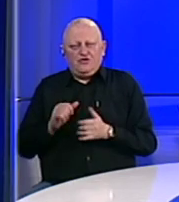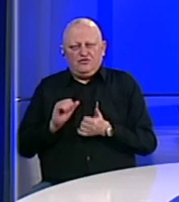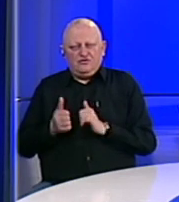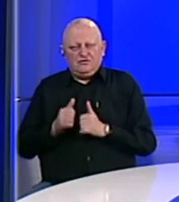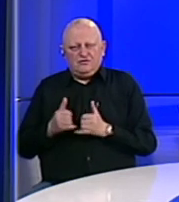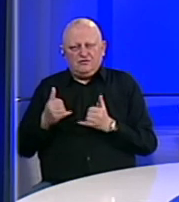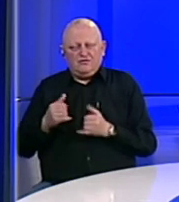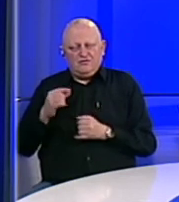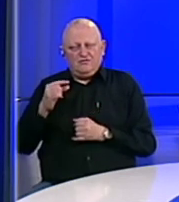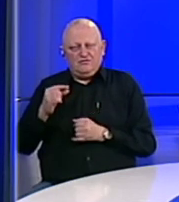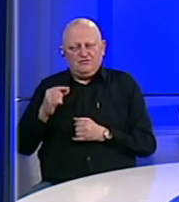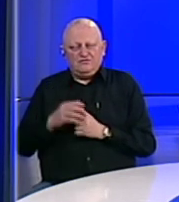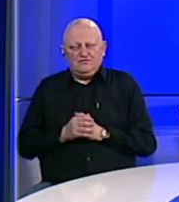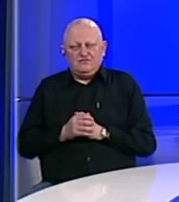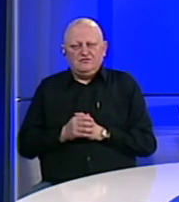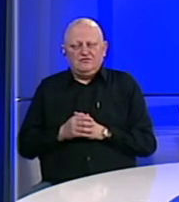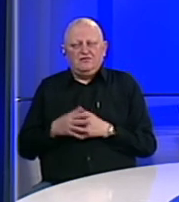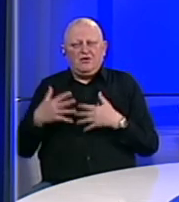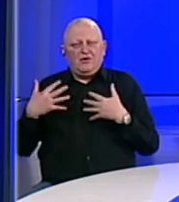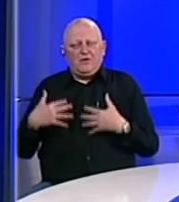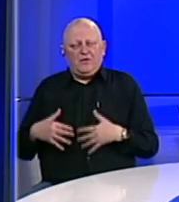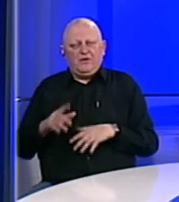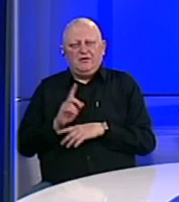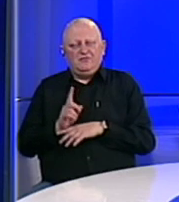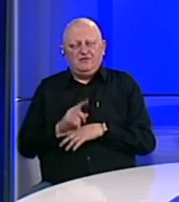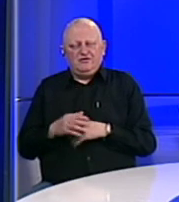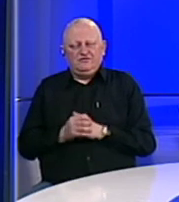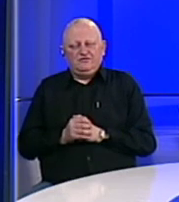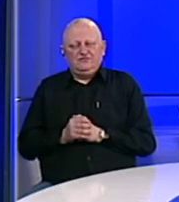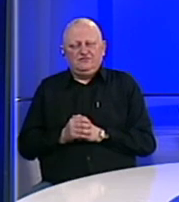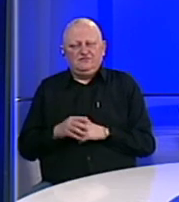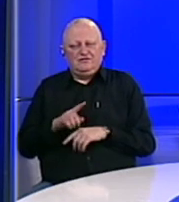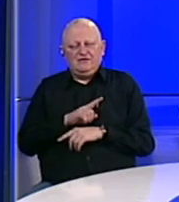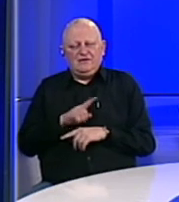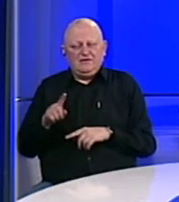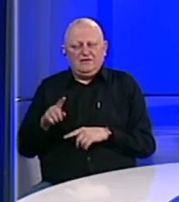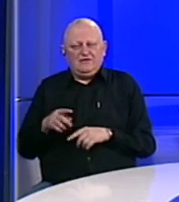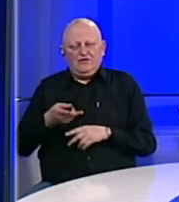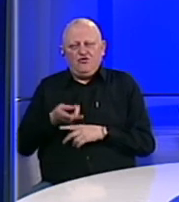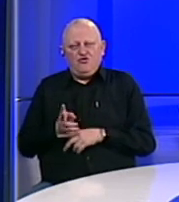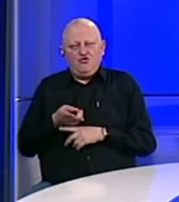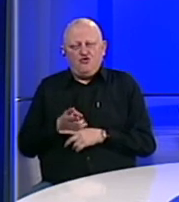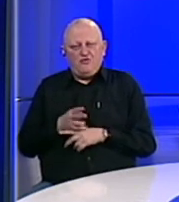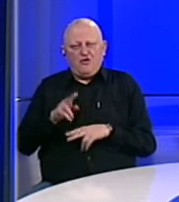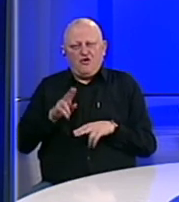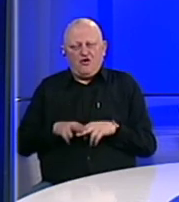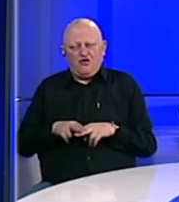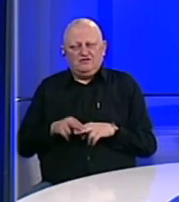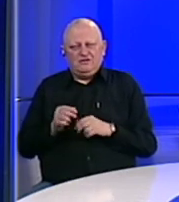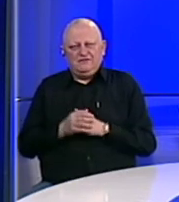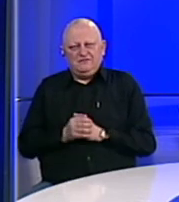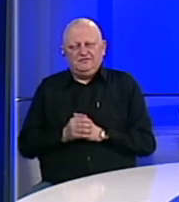A sad malo i relaksirajućih minuta. Nikada nas humor nije ostavio